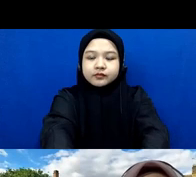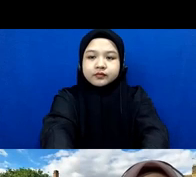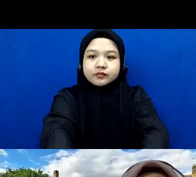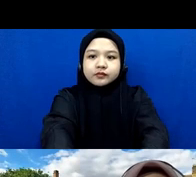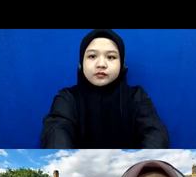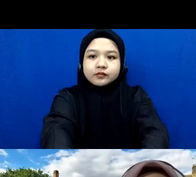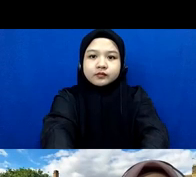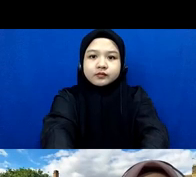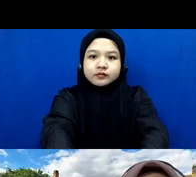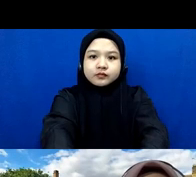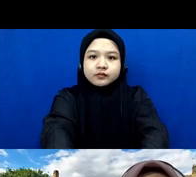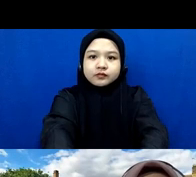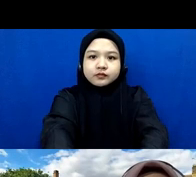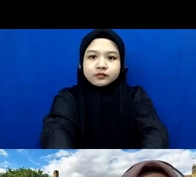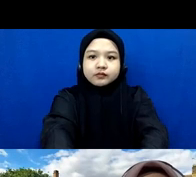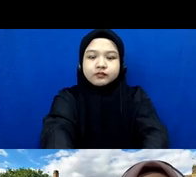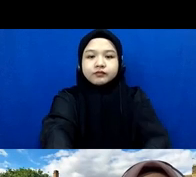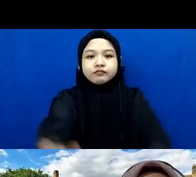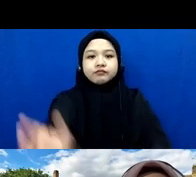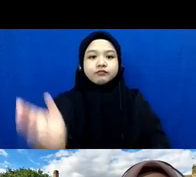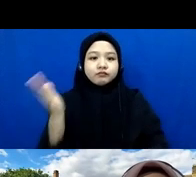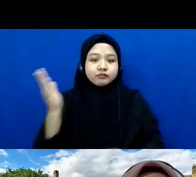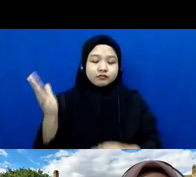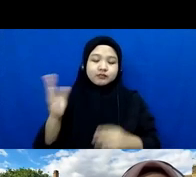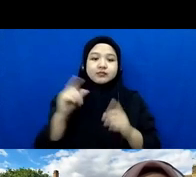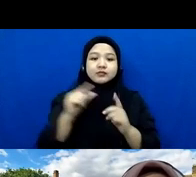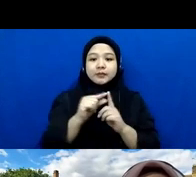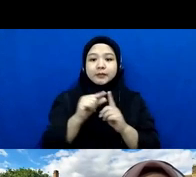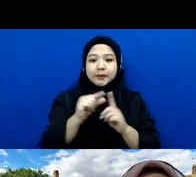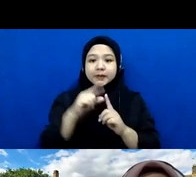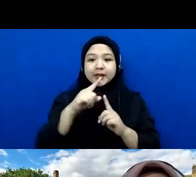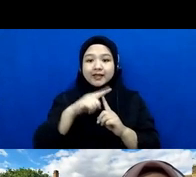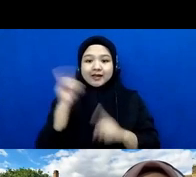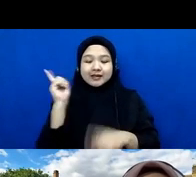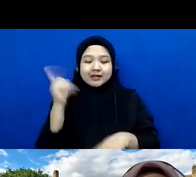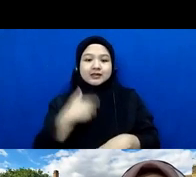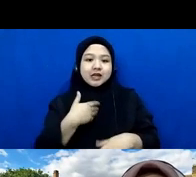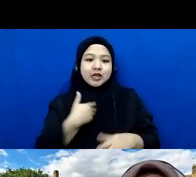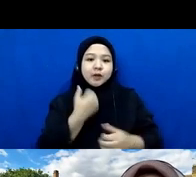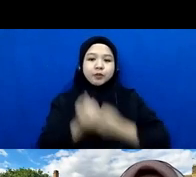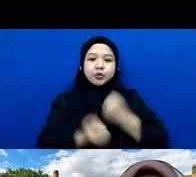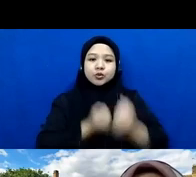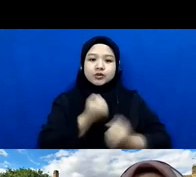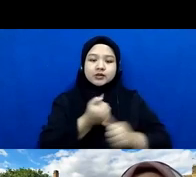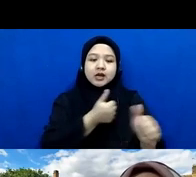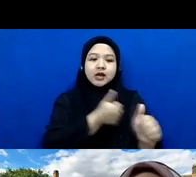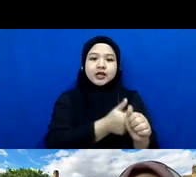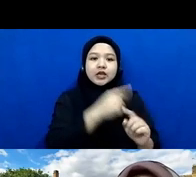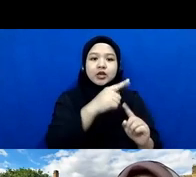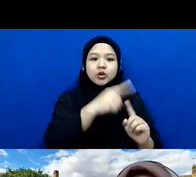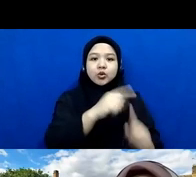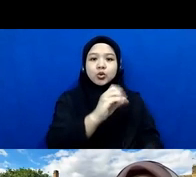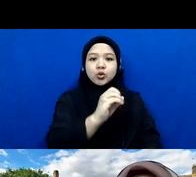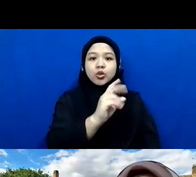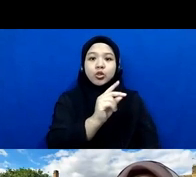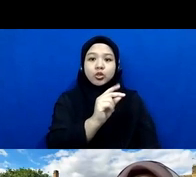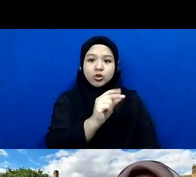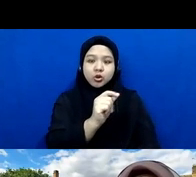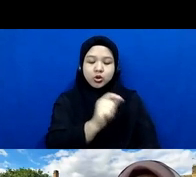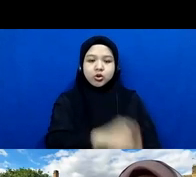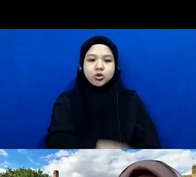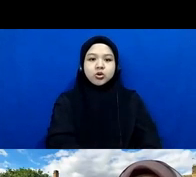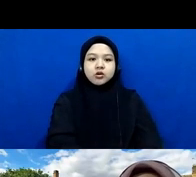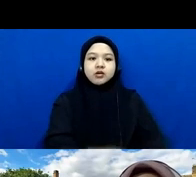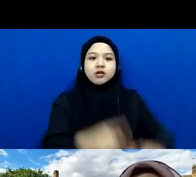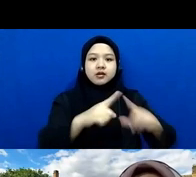buat isi powerpointnya adalah berusaha mengikuti TOR yang disampaikan oleh Mas